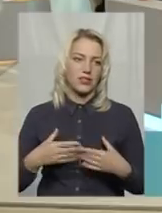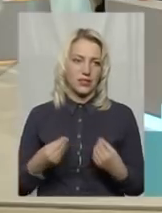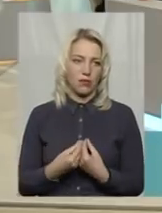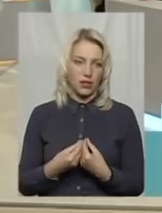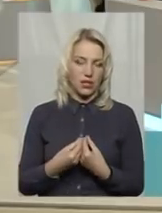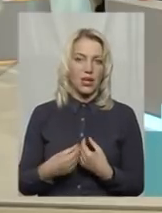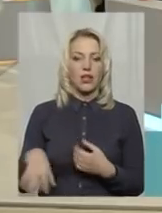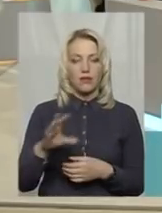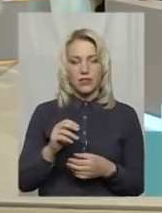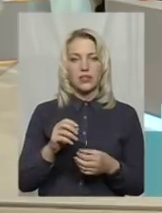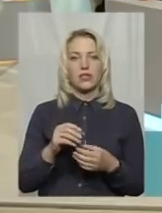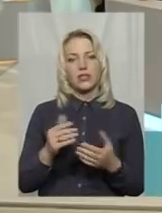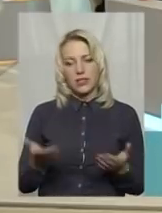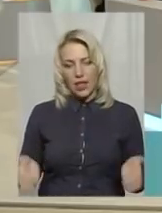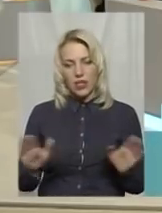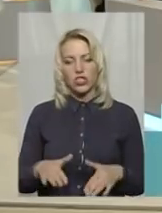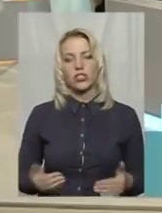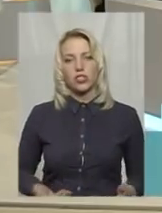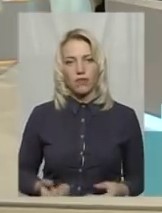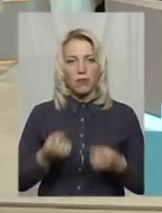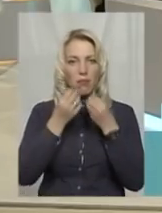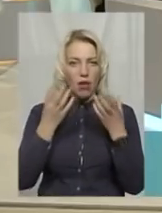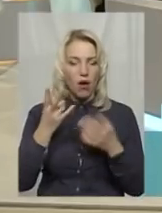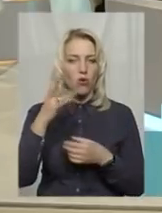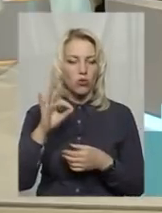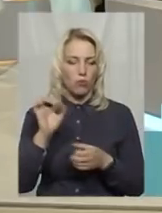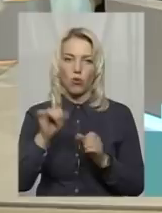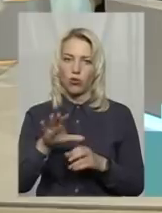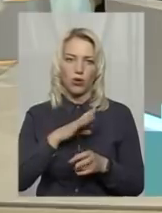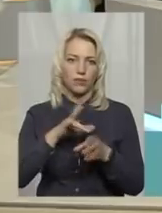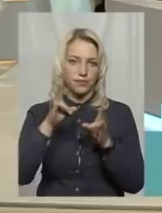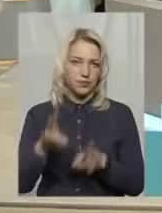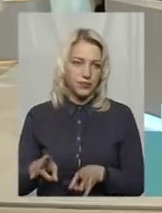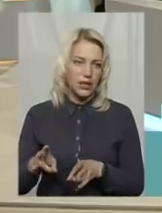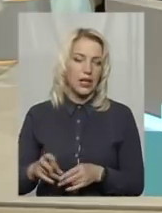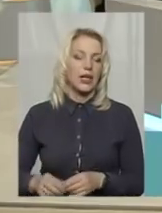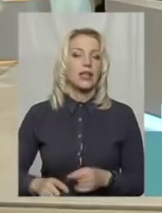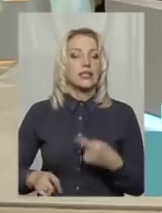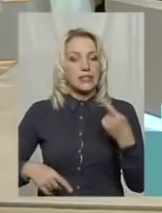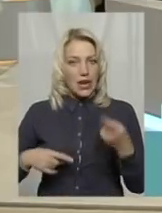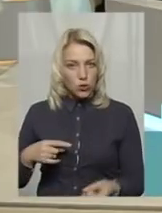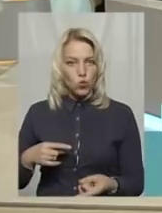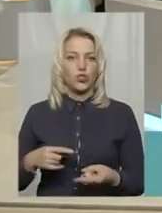всі залишились живі, але могло би бути з летальним ісходом. Слідуючи,